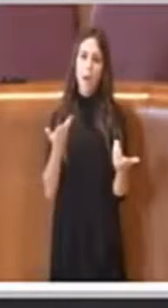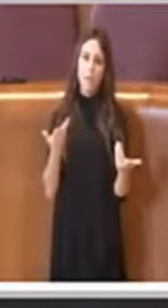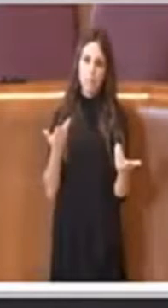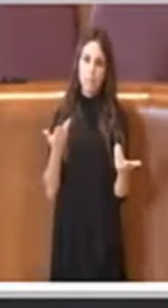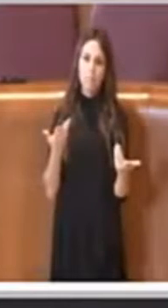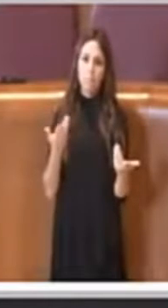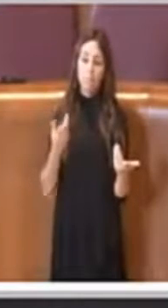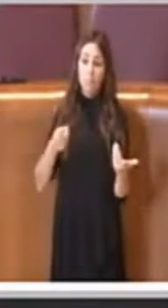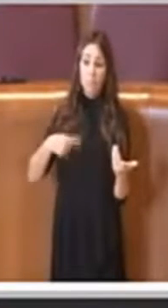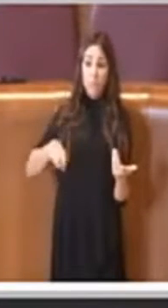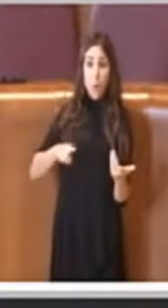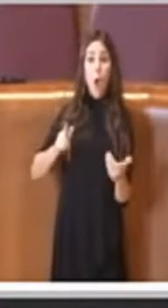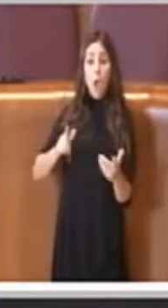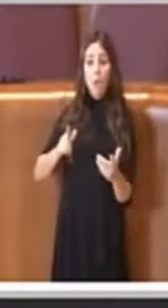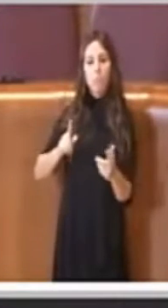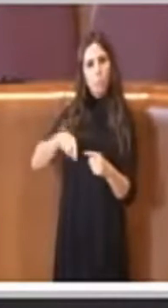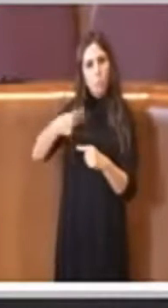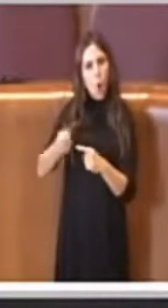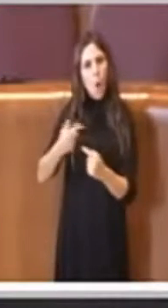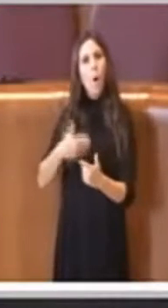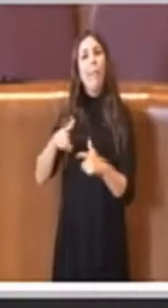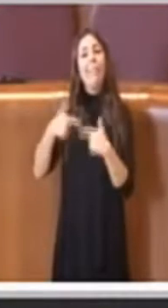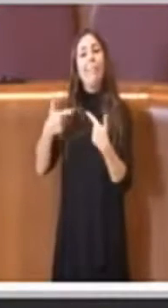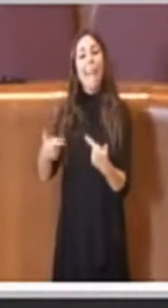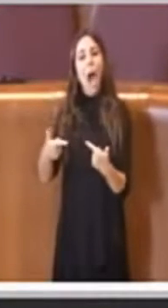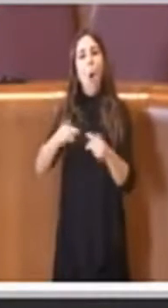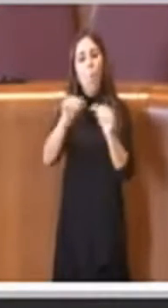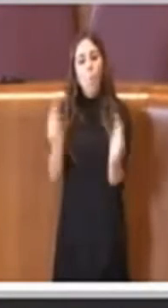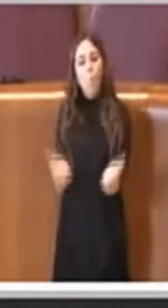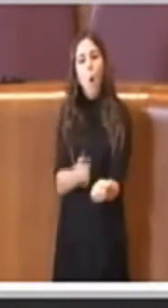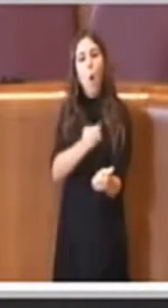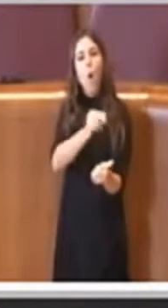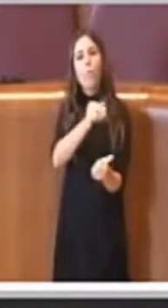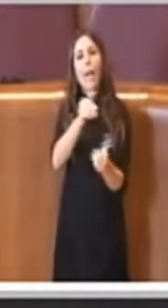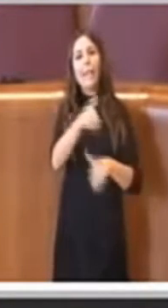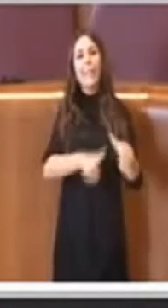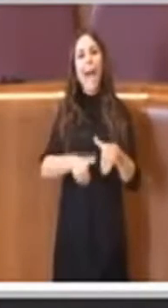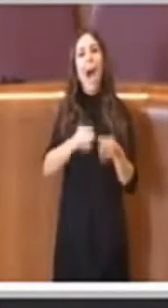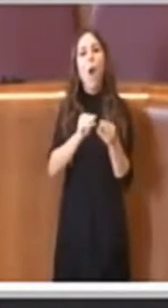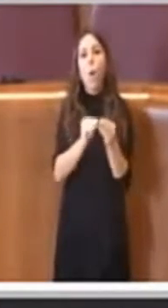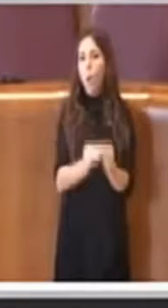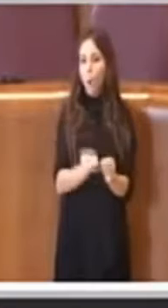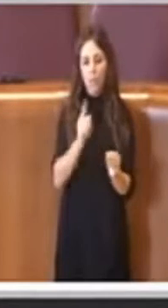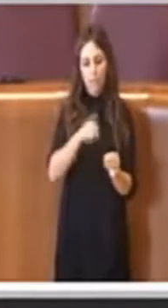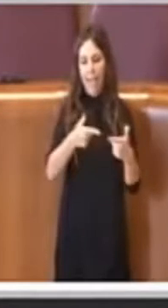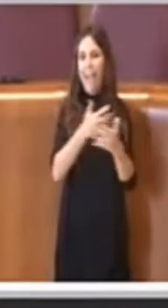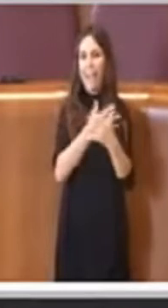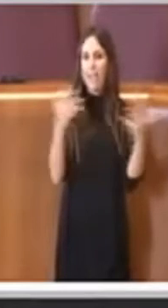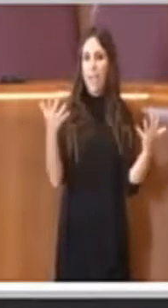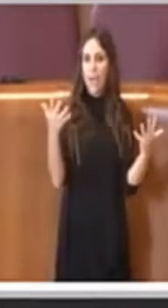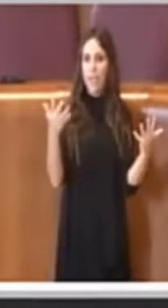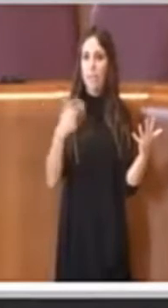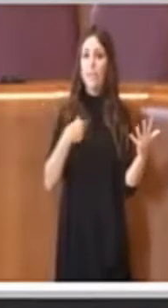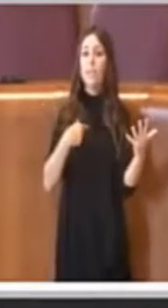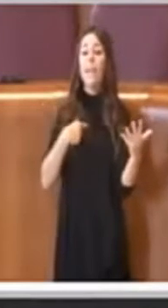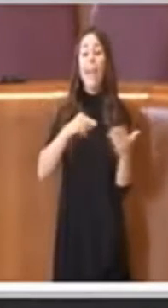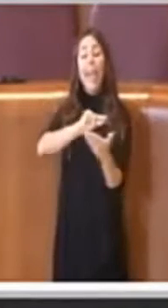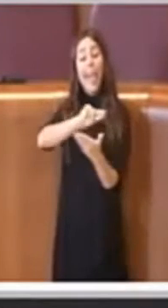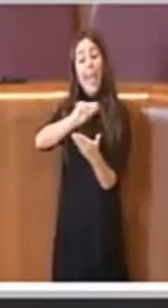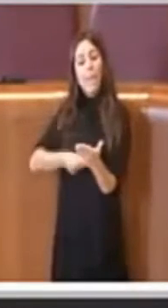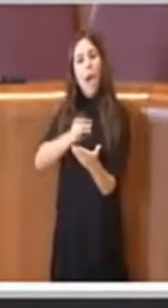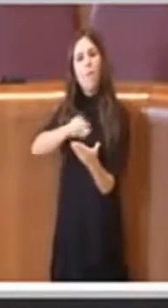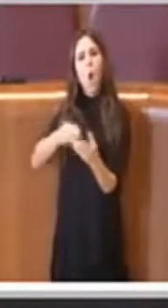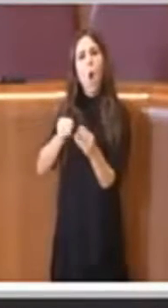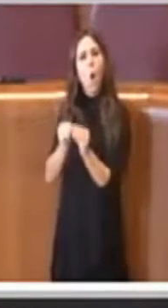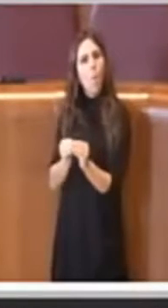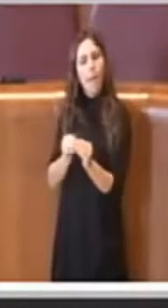assolutamente chiarezza sulla modalità di voto, gli emendamenti tranquillamente vengono votati come i verbali dove